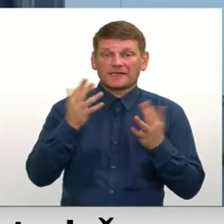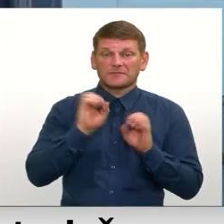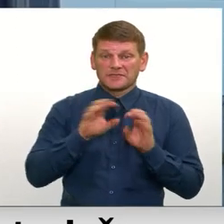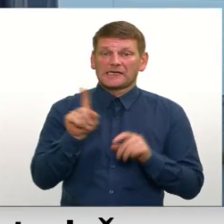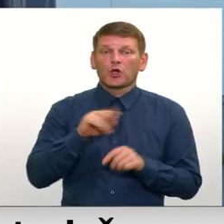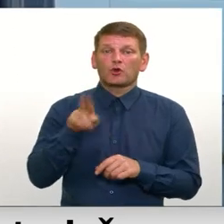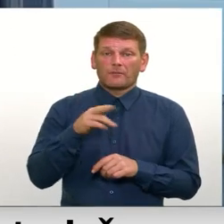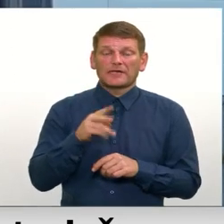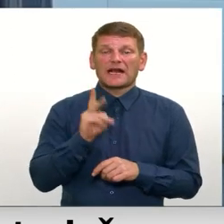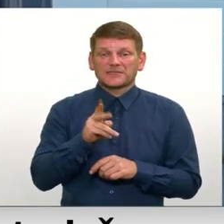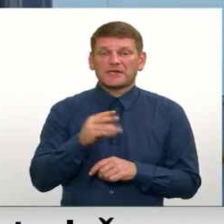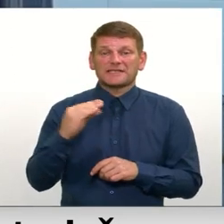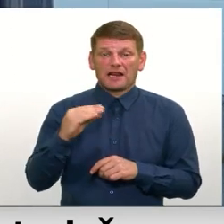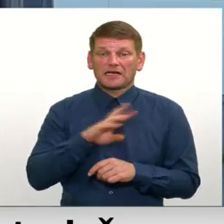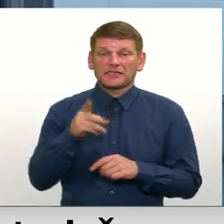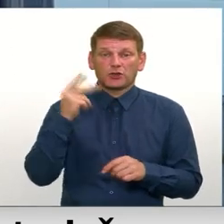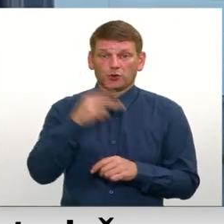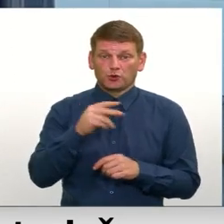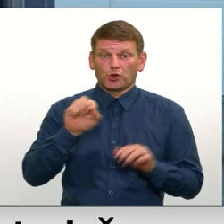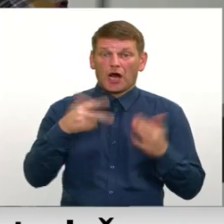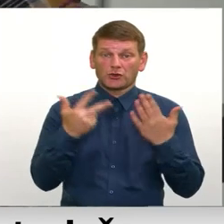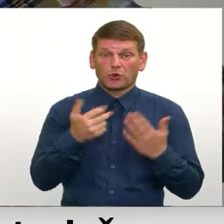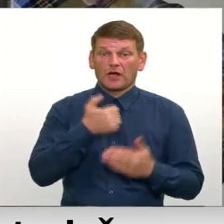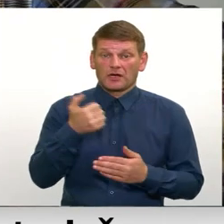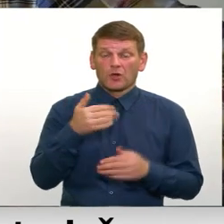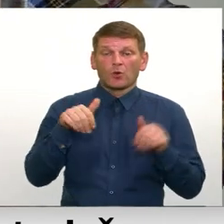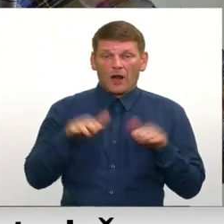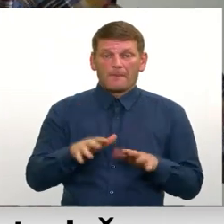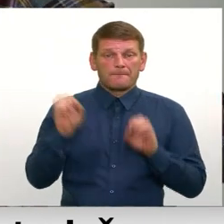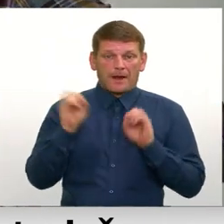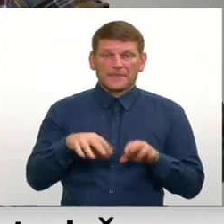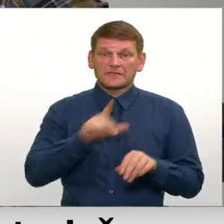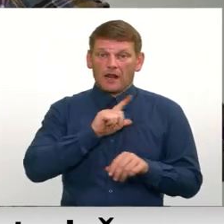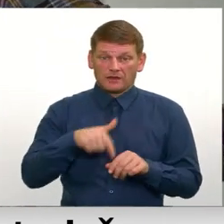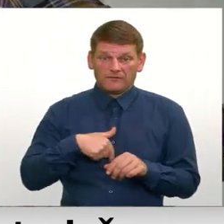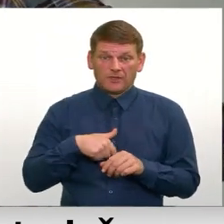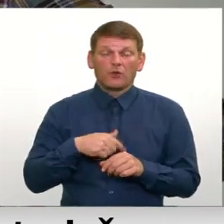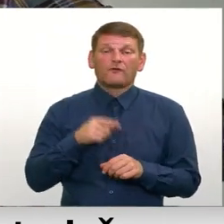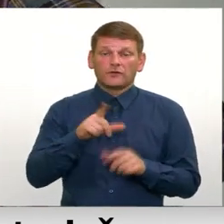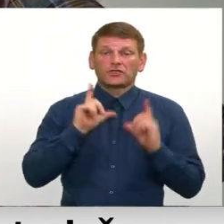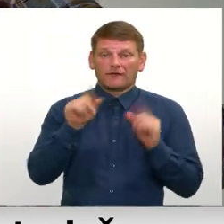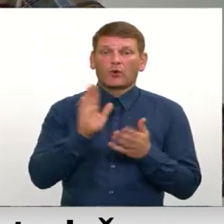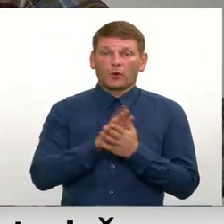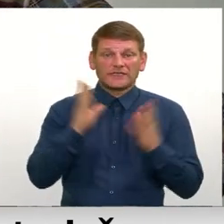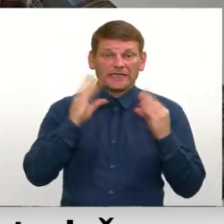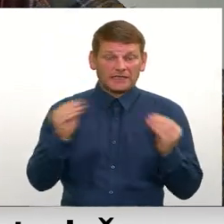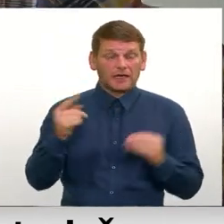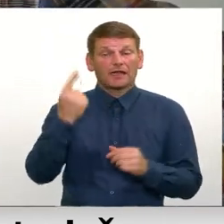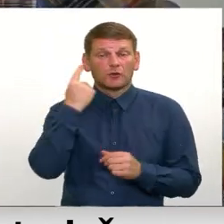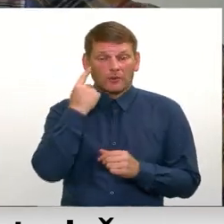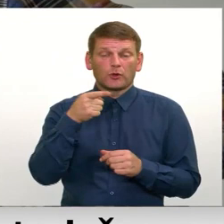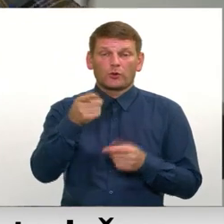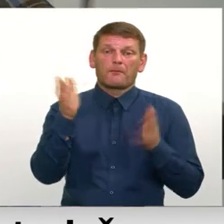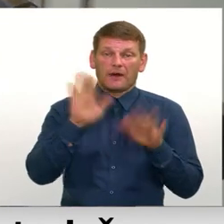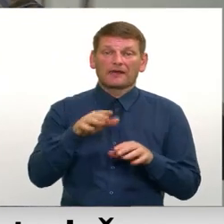dobelnieks Kaspars Elārds, kurš 2008. gadā nolēma pamest Latviju. Viņš devās uz Nīderlandi, domājot tur